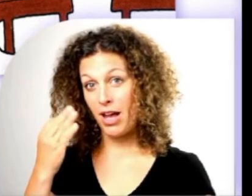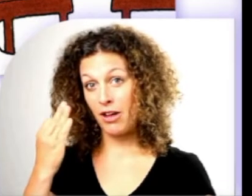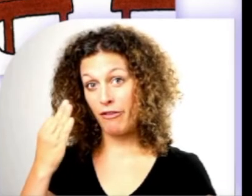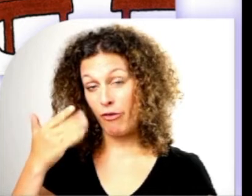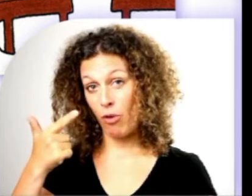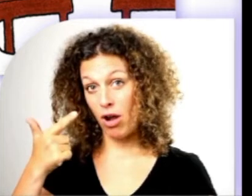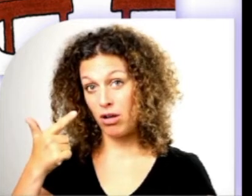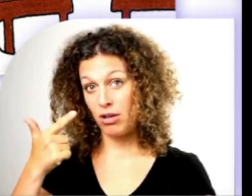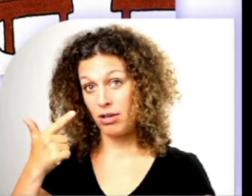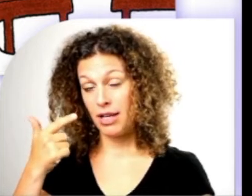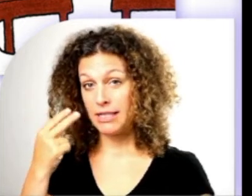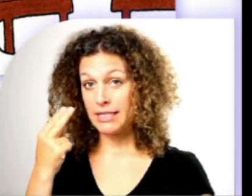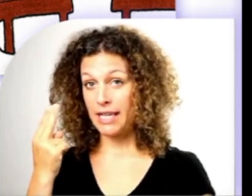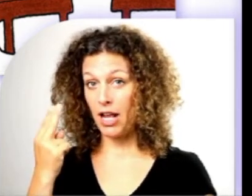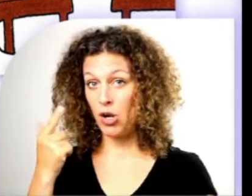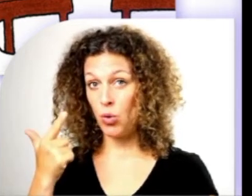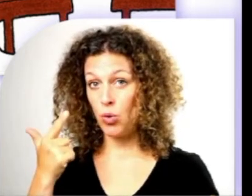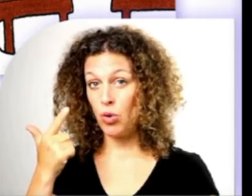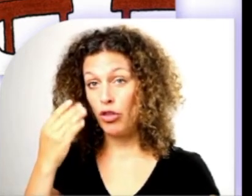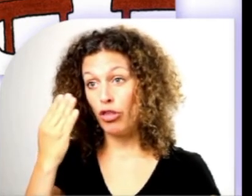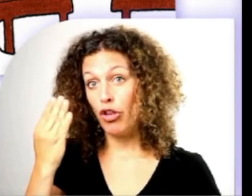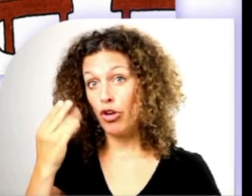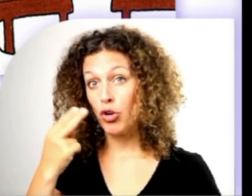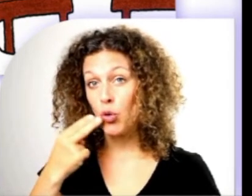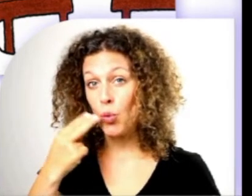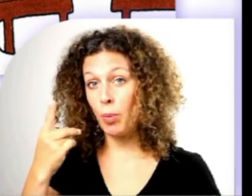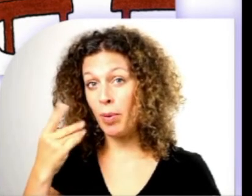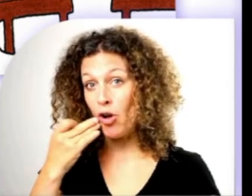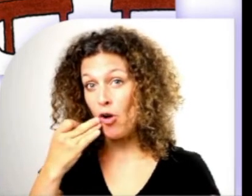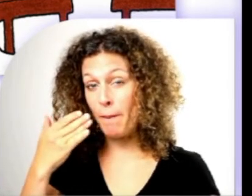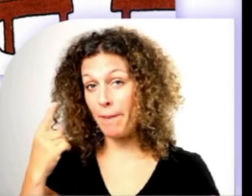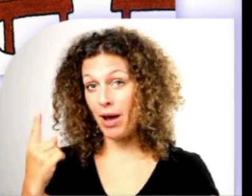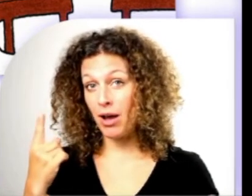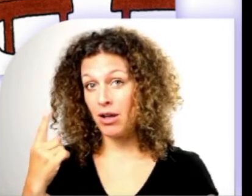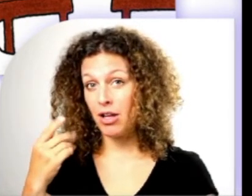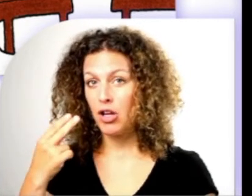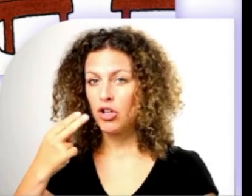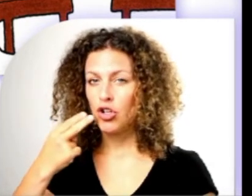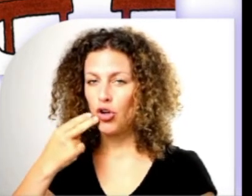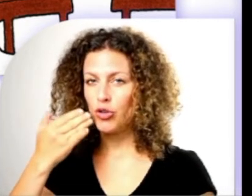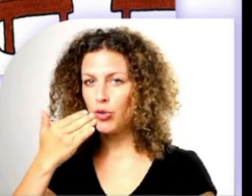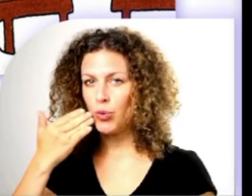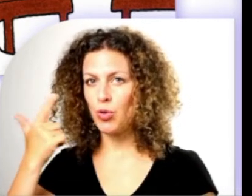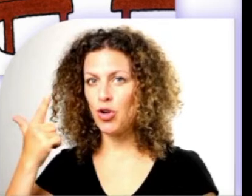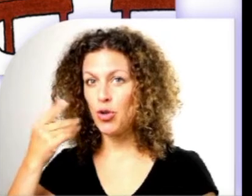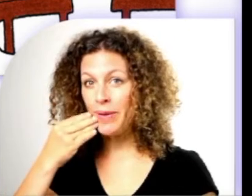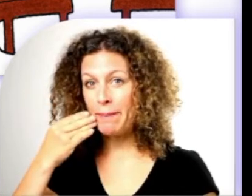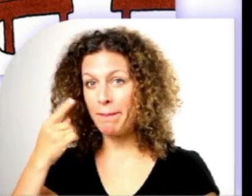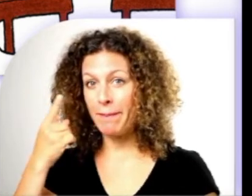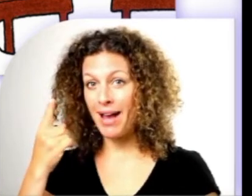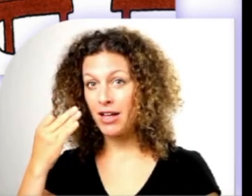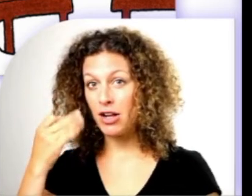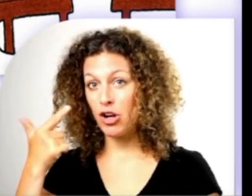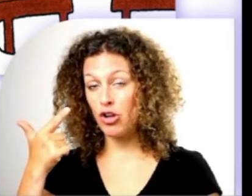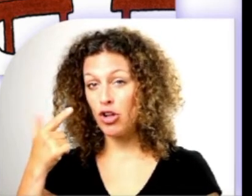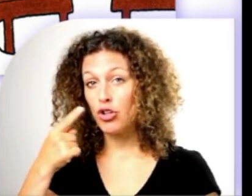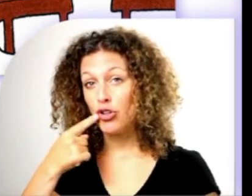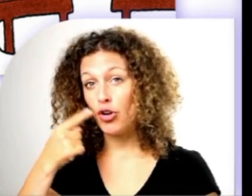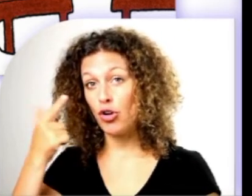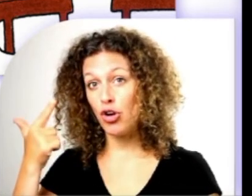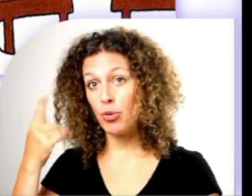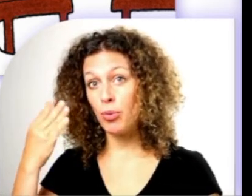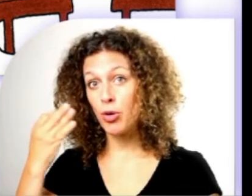Parfois, Calot ne comprend pas quand on lui parle